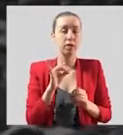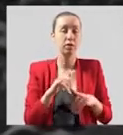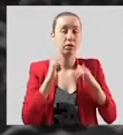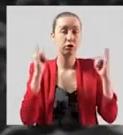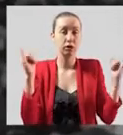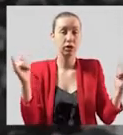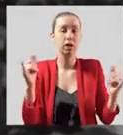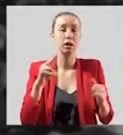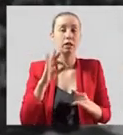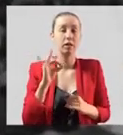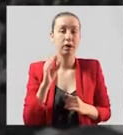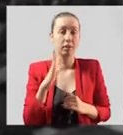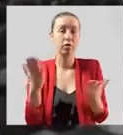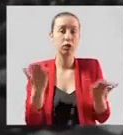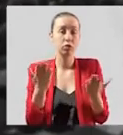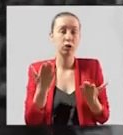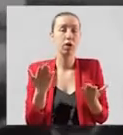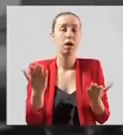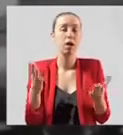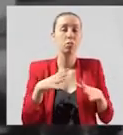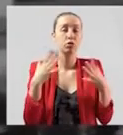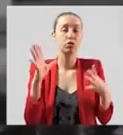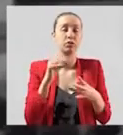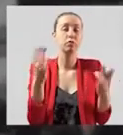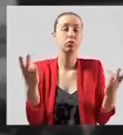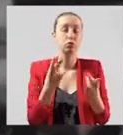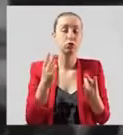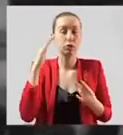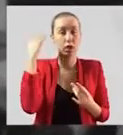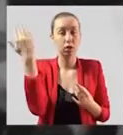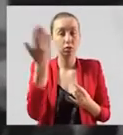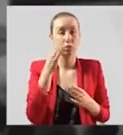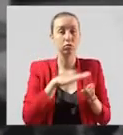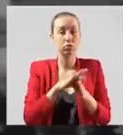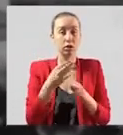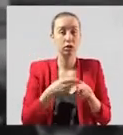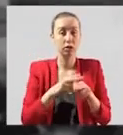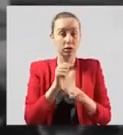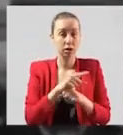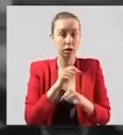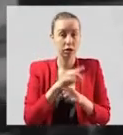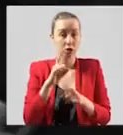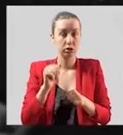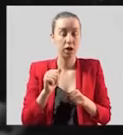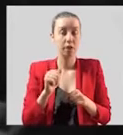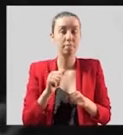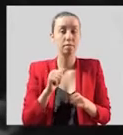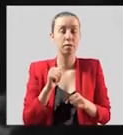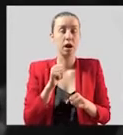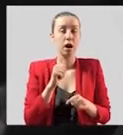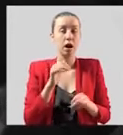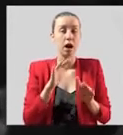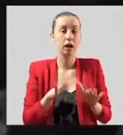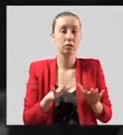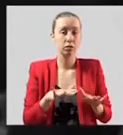спросом населения. Решение этой задачи осуществляется на основе технического перевооружения и